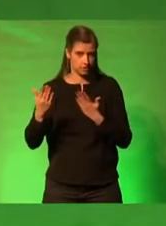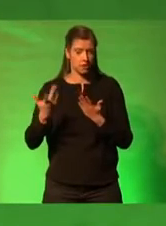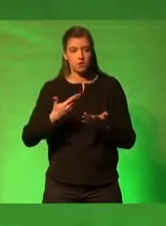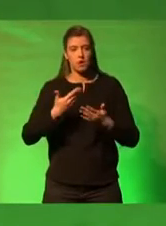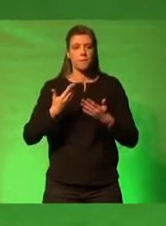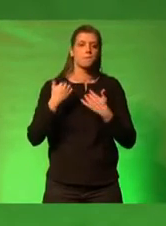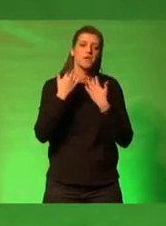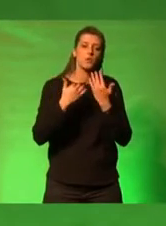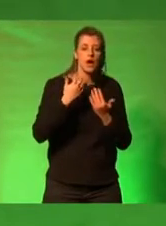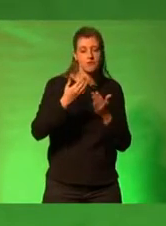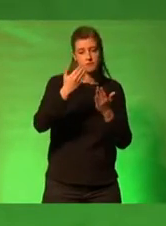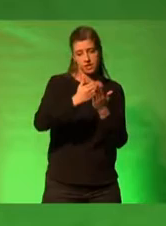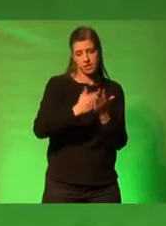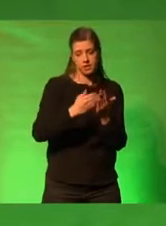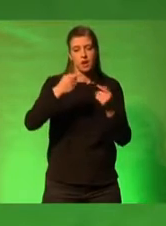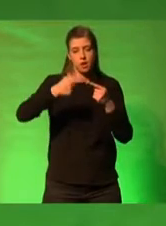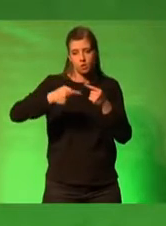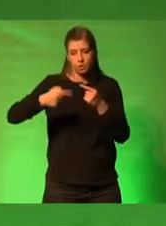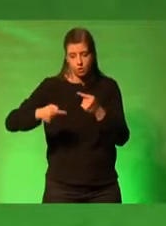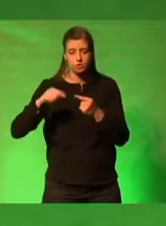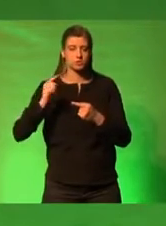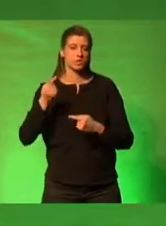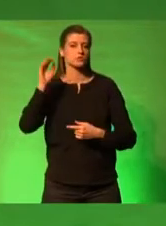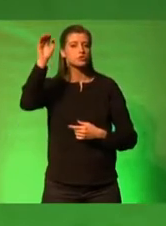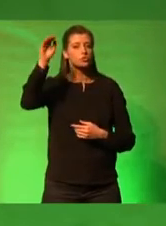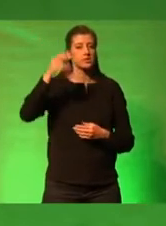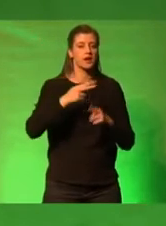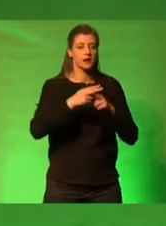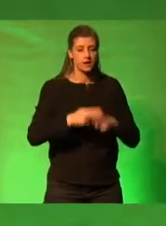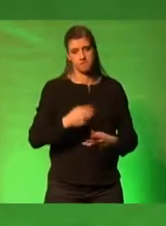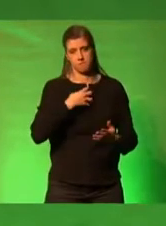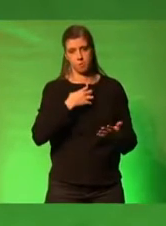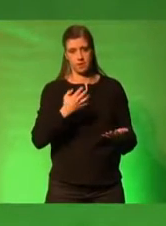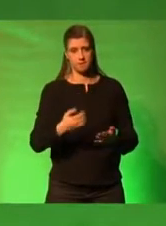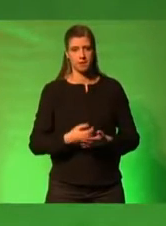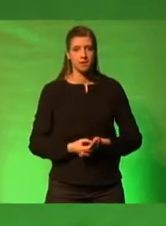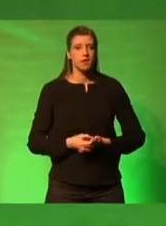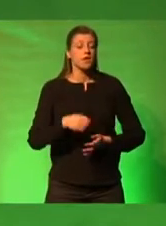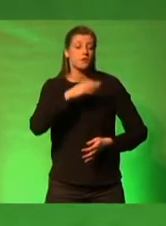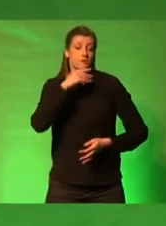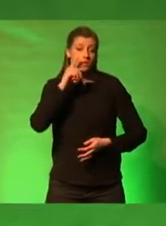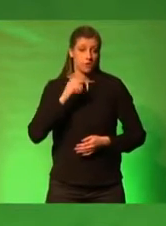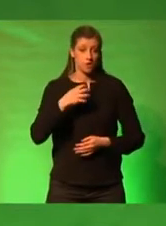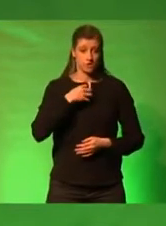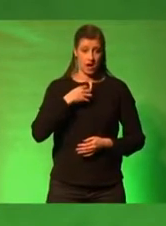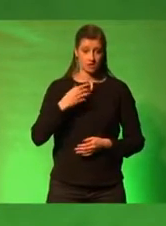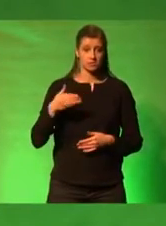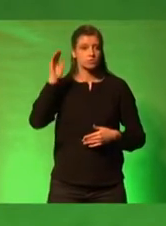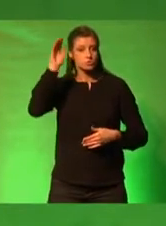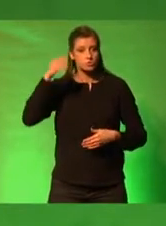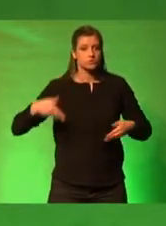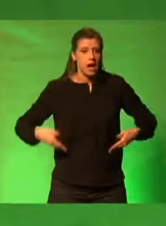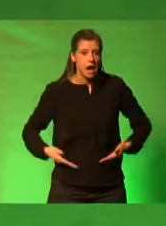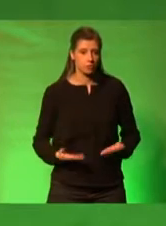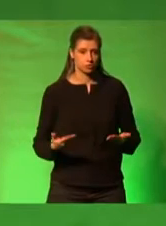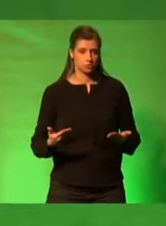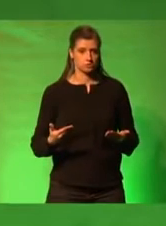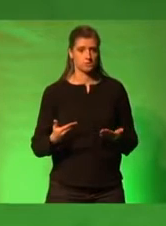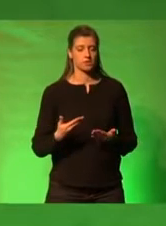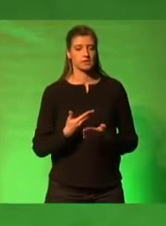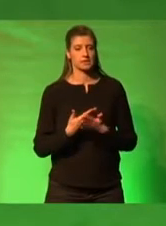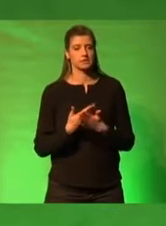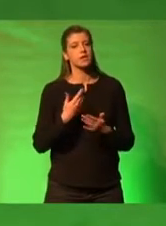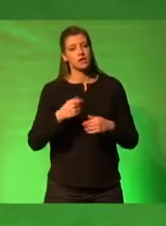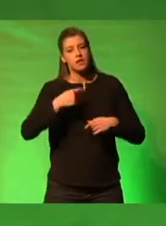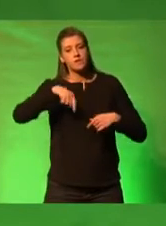Teilzeitfalle und dann niedrige Renten. Viele haben Angst vor Armut und darum haben wir Grüne gute Konzepte erarbeitet.